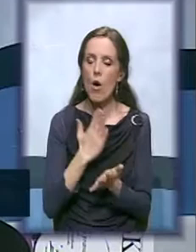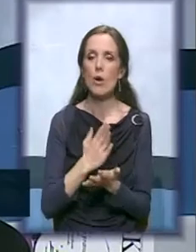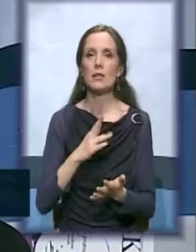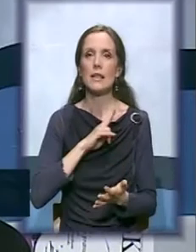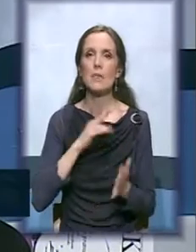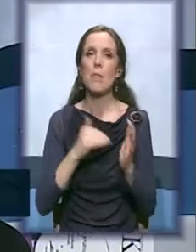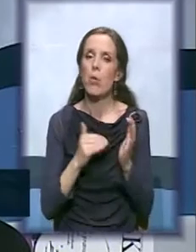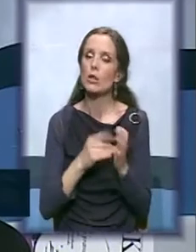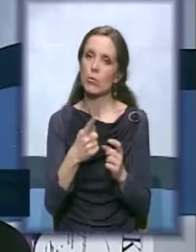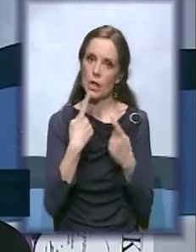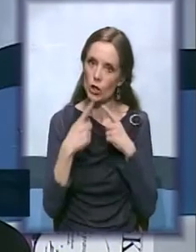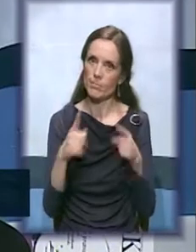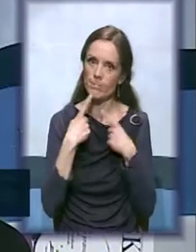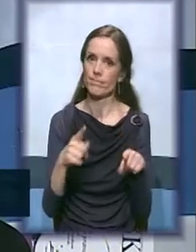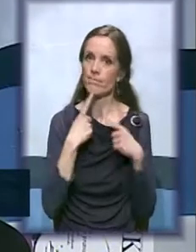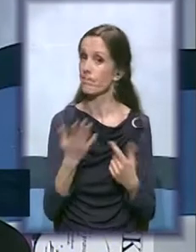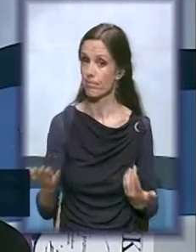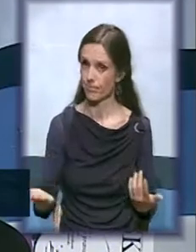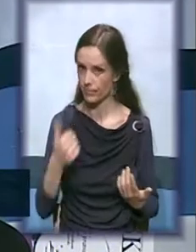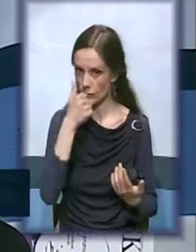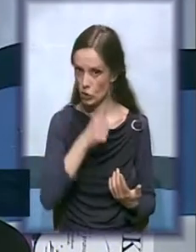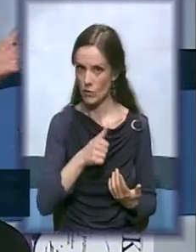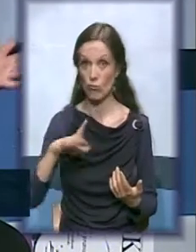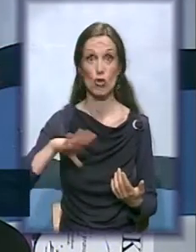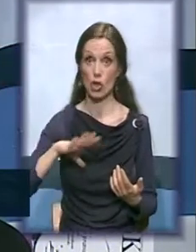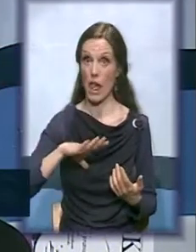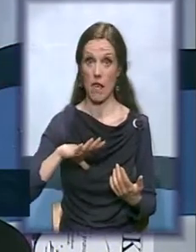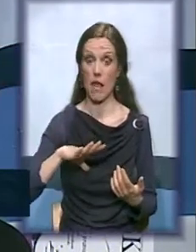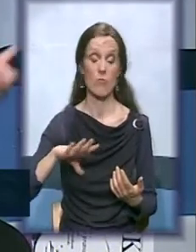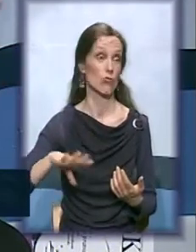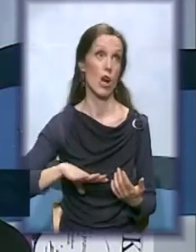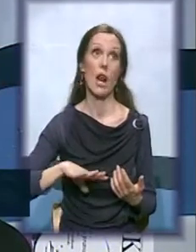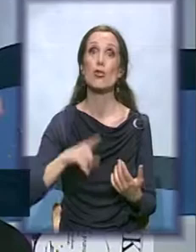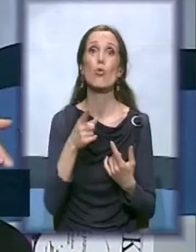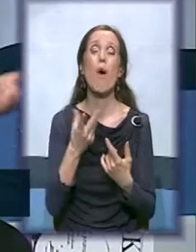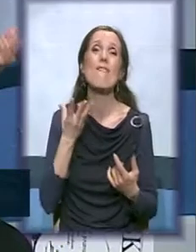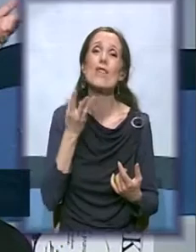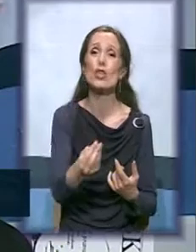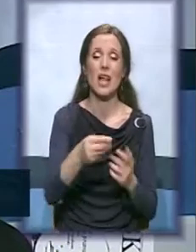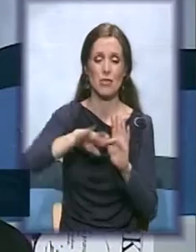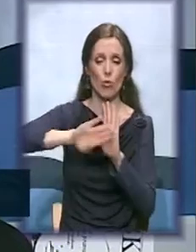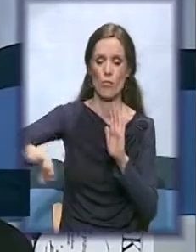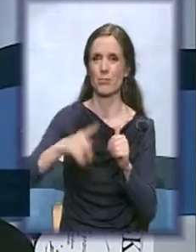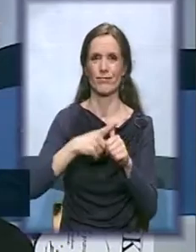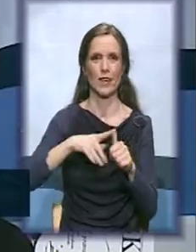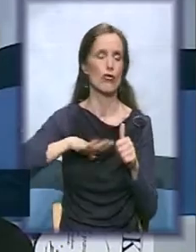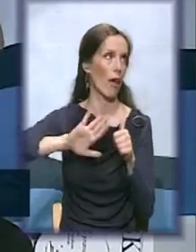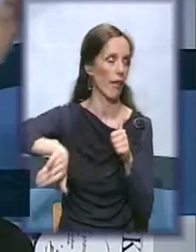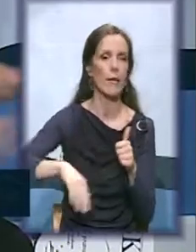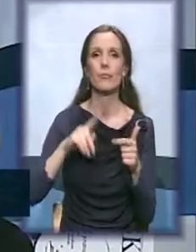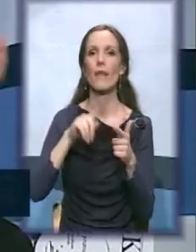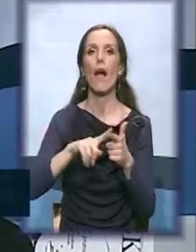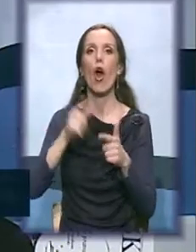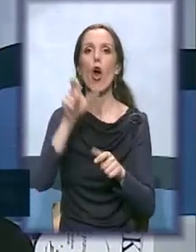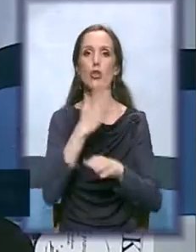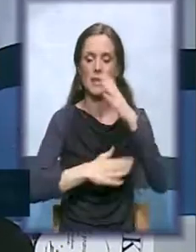da to govorimo. Žene, pogotovo šestru koji je izolovan, prvo kao žena, pa još kao osoba s civilnitetom. Pa ne, bože, ako je školovala